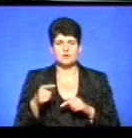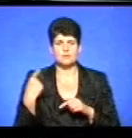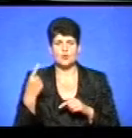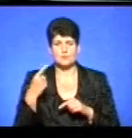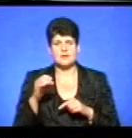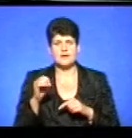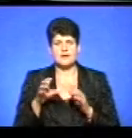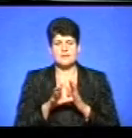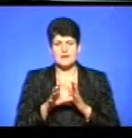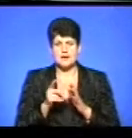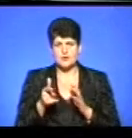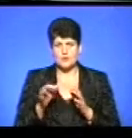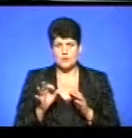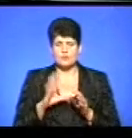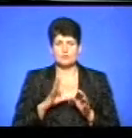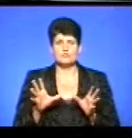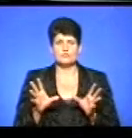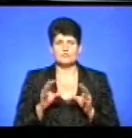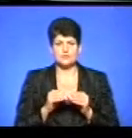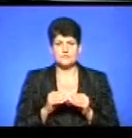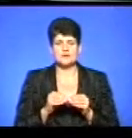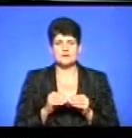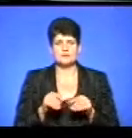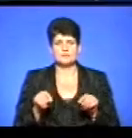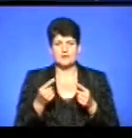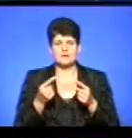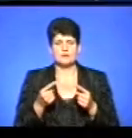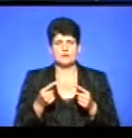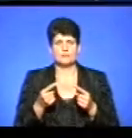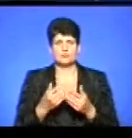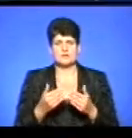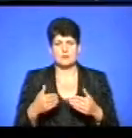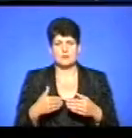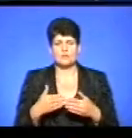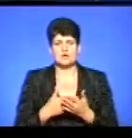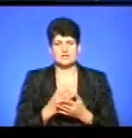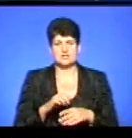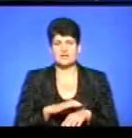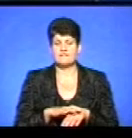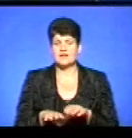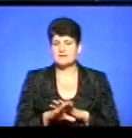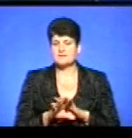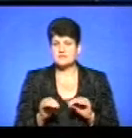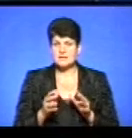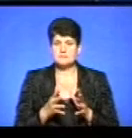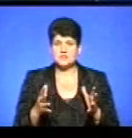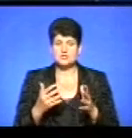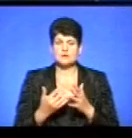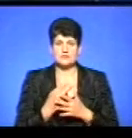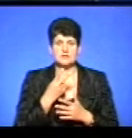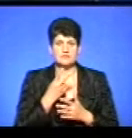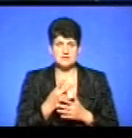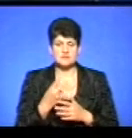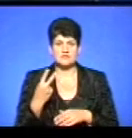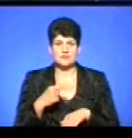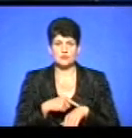Згодом був співзасновником Тернопільського музею політв'язнів. У мене все. Більше новин. Дивіться о 20